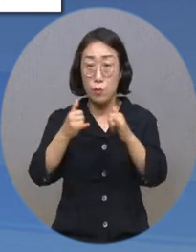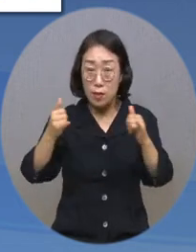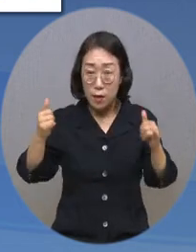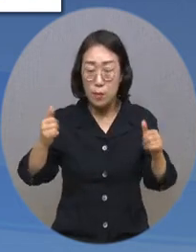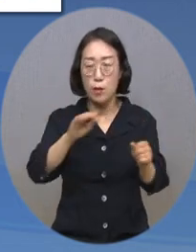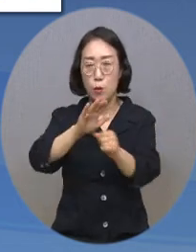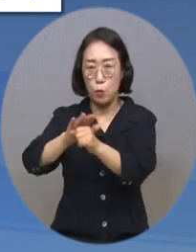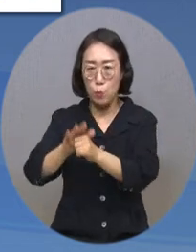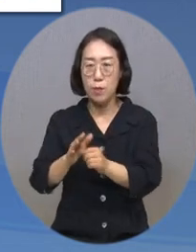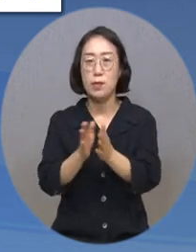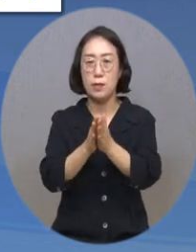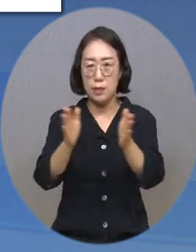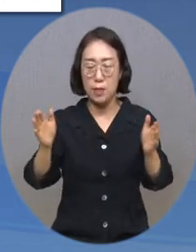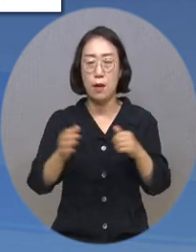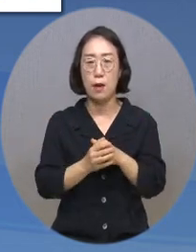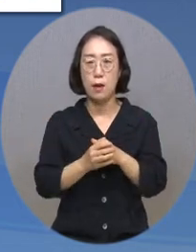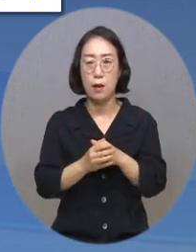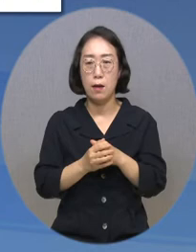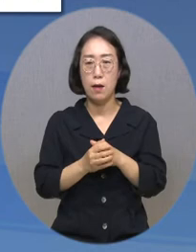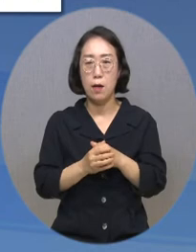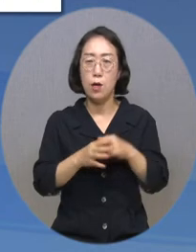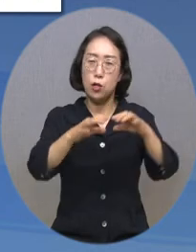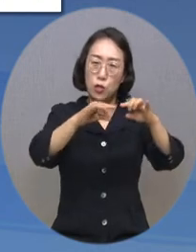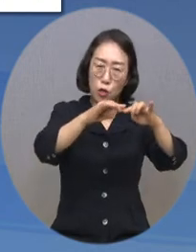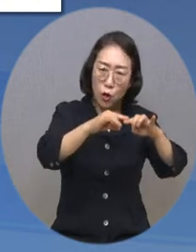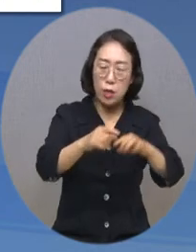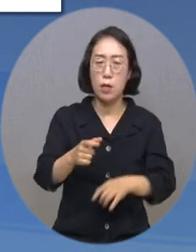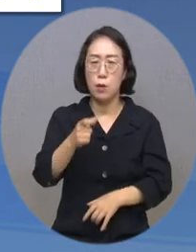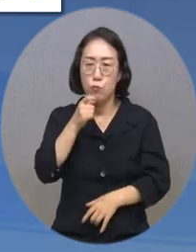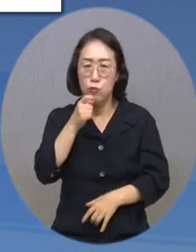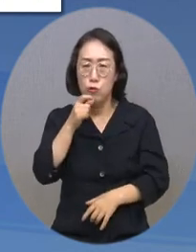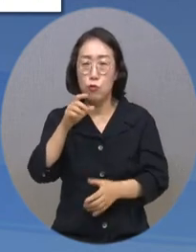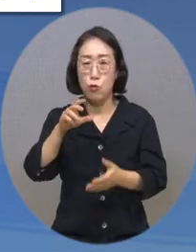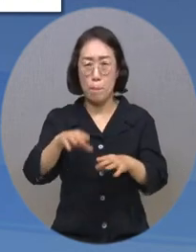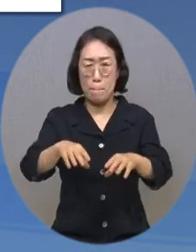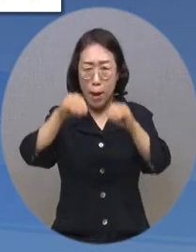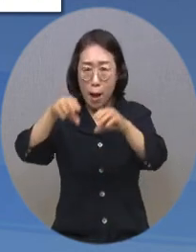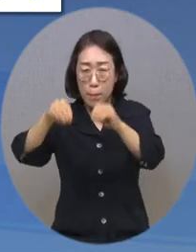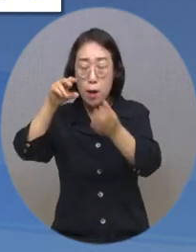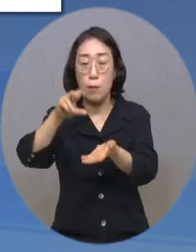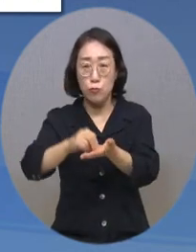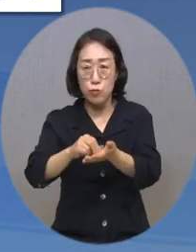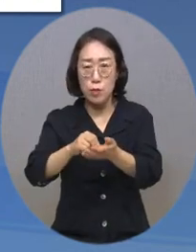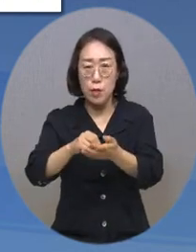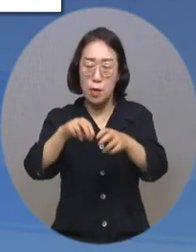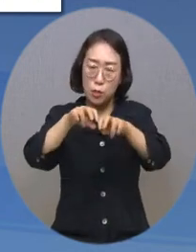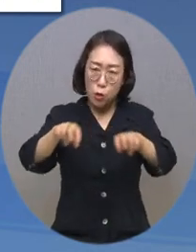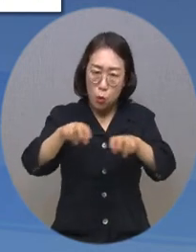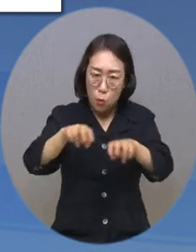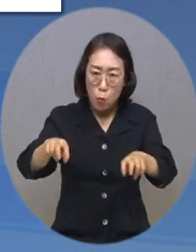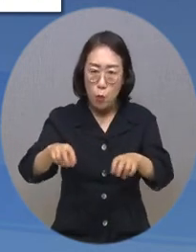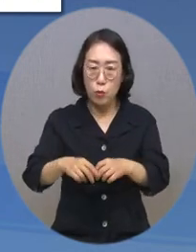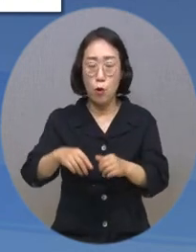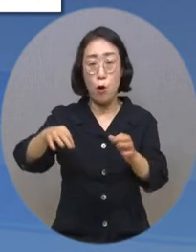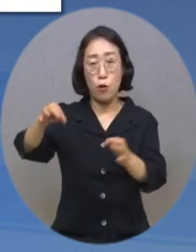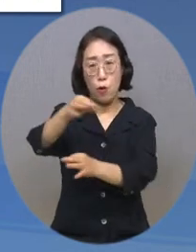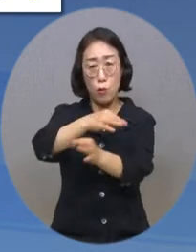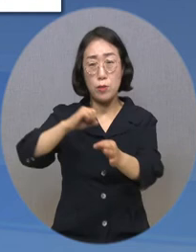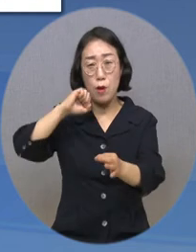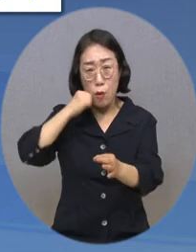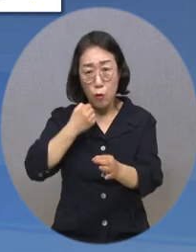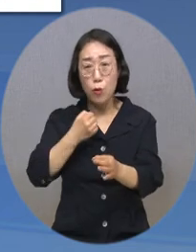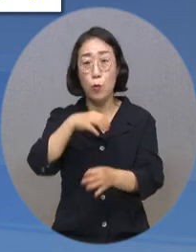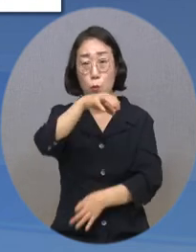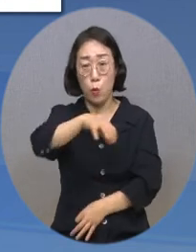나섭니다. 이번 발굴은 단전과 단수 등 34종의 입수 정보를 분석해 경제적 위기 가능성이